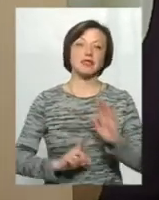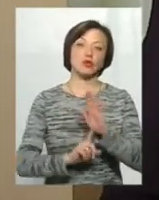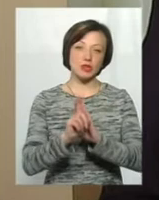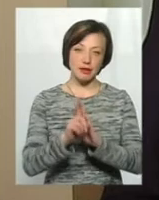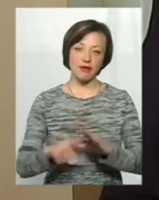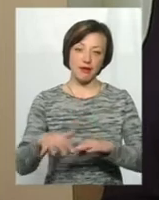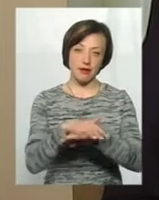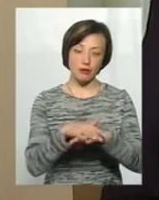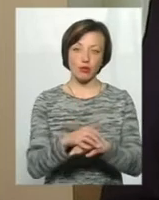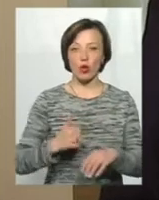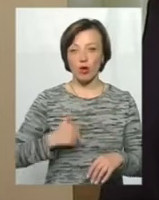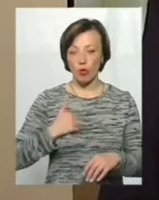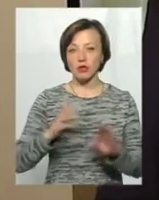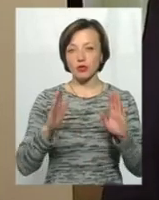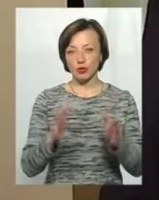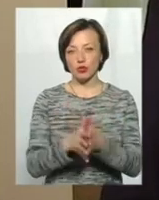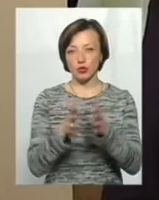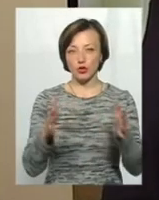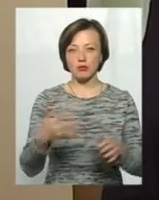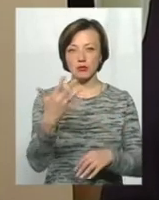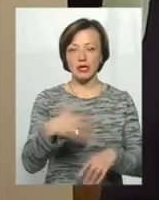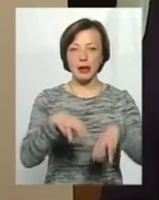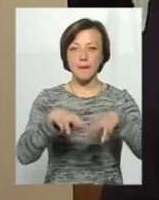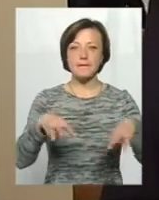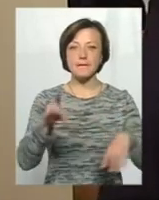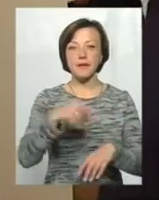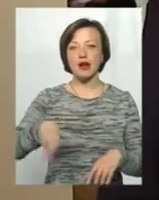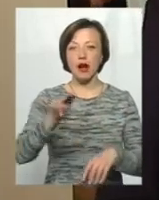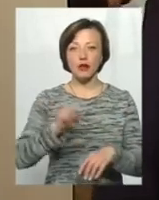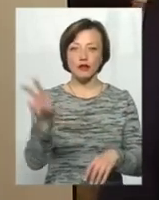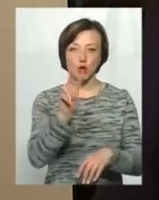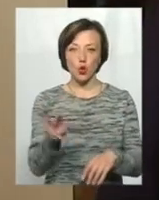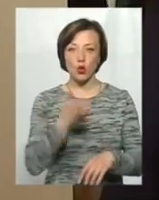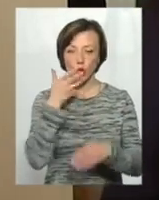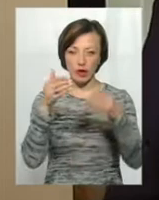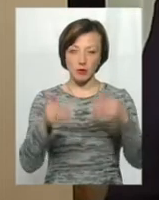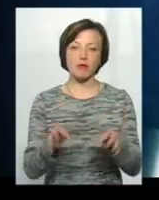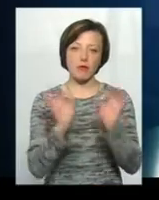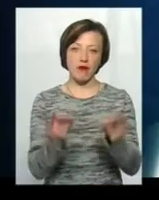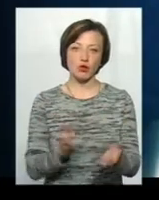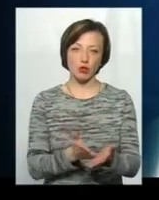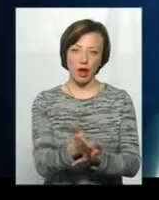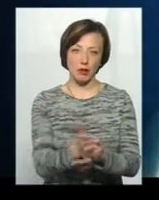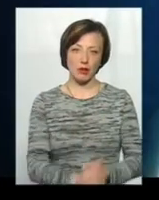цим гордимося, він буде значно більший, 50 мільярдів доларів і лише утеплення. Ми йдемо в правильному напрямку.